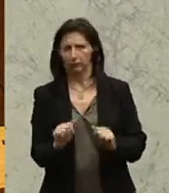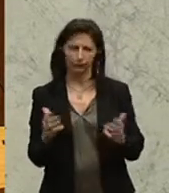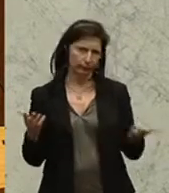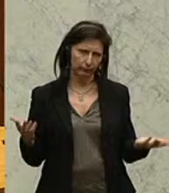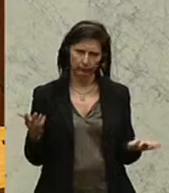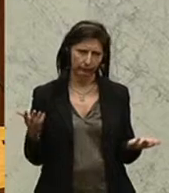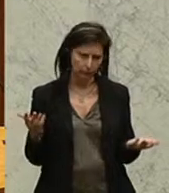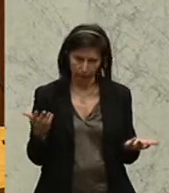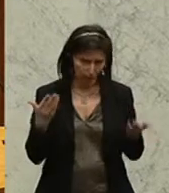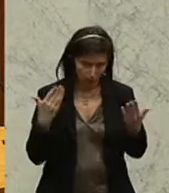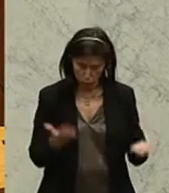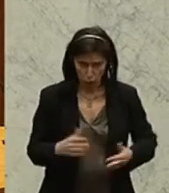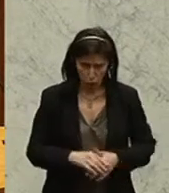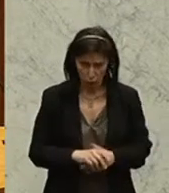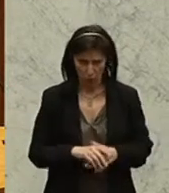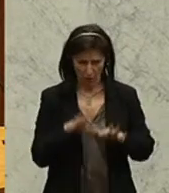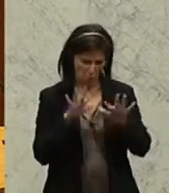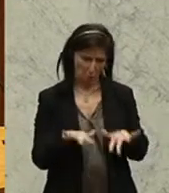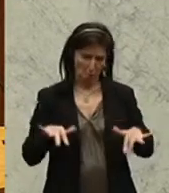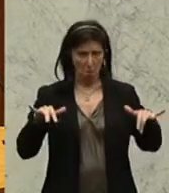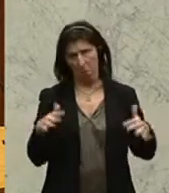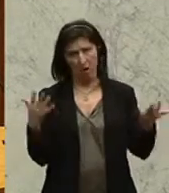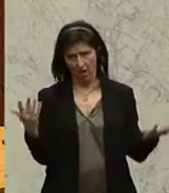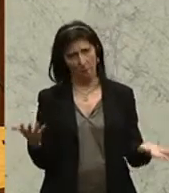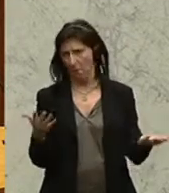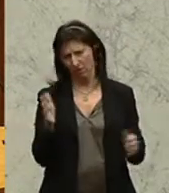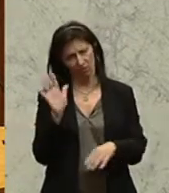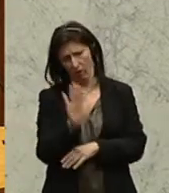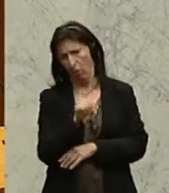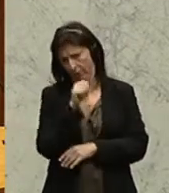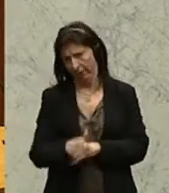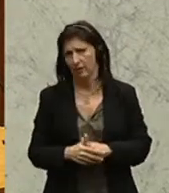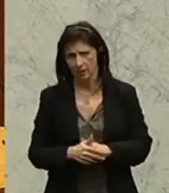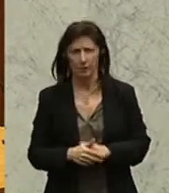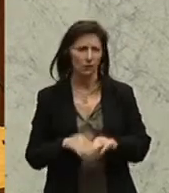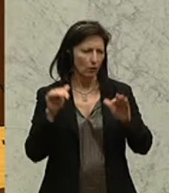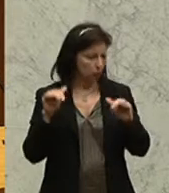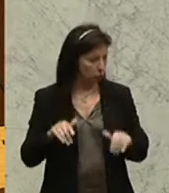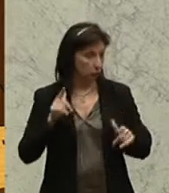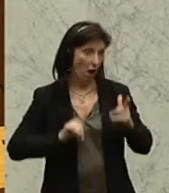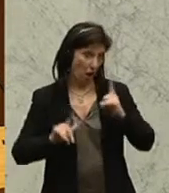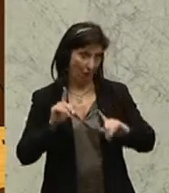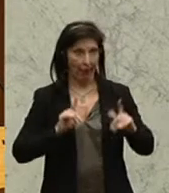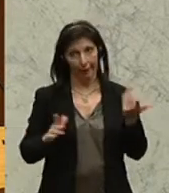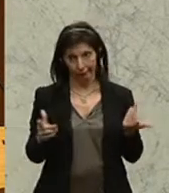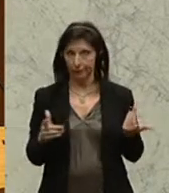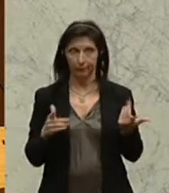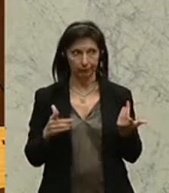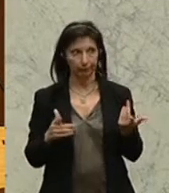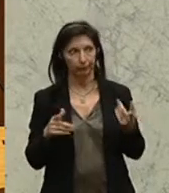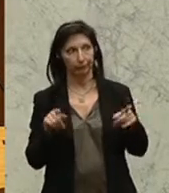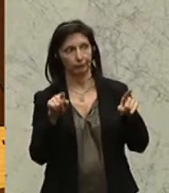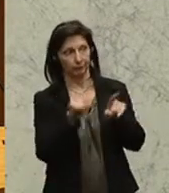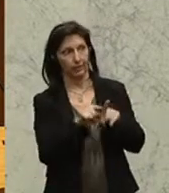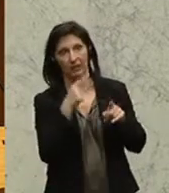nicht das, was im Parlament ansteht. Und da muss ich leider nahtlos an das anknüpfen, was